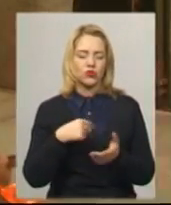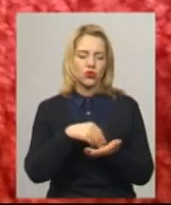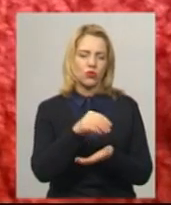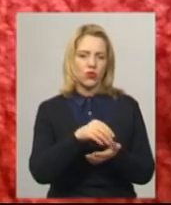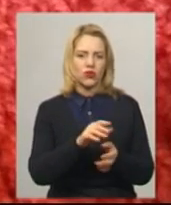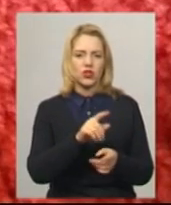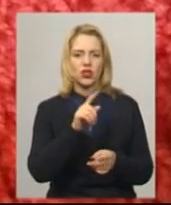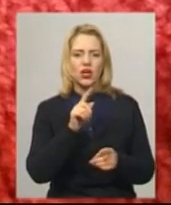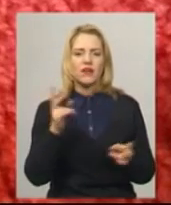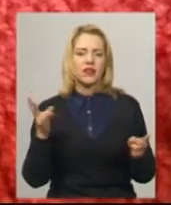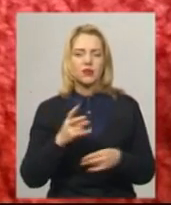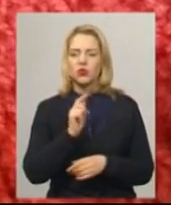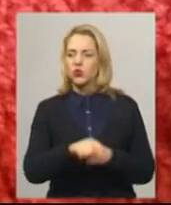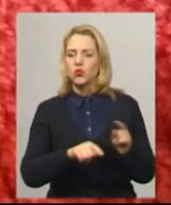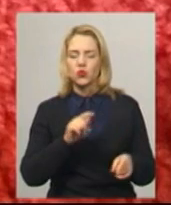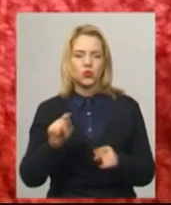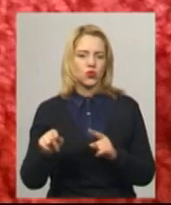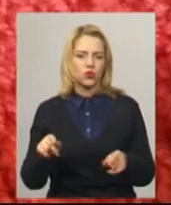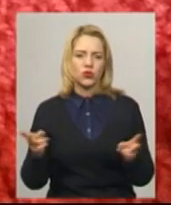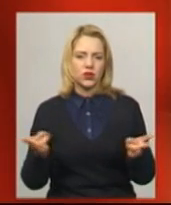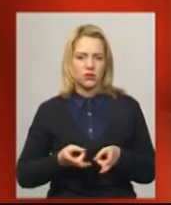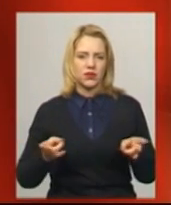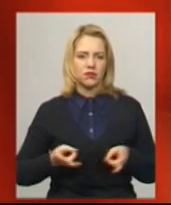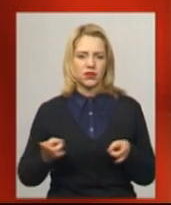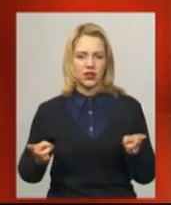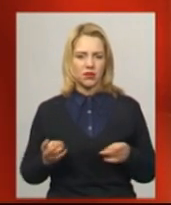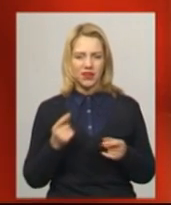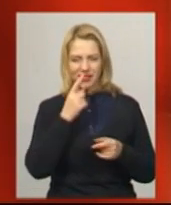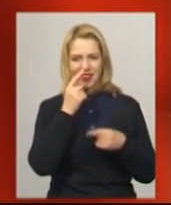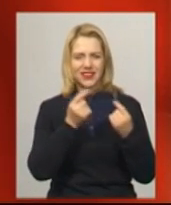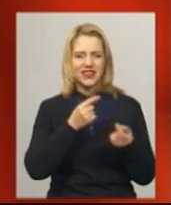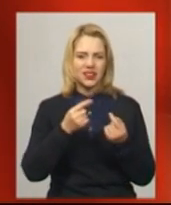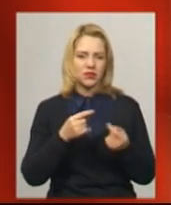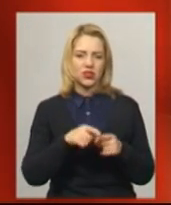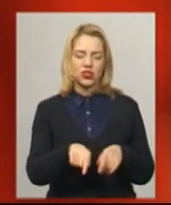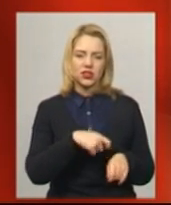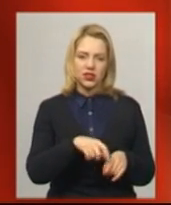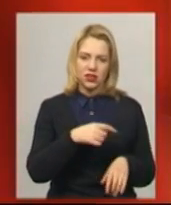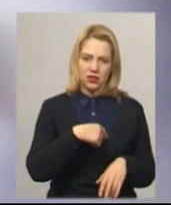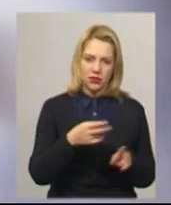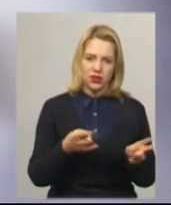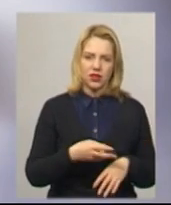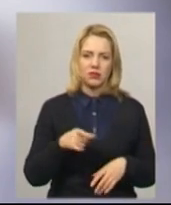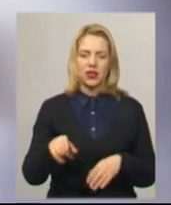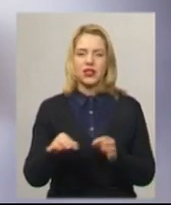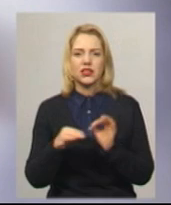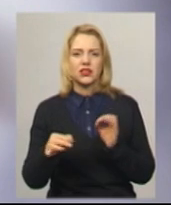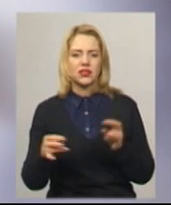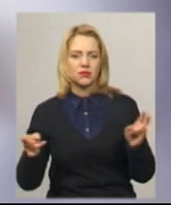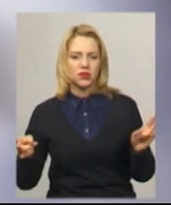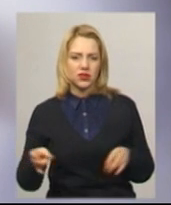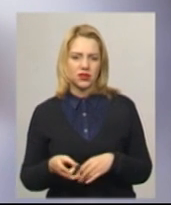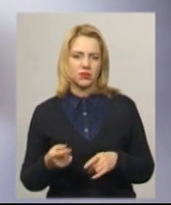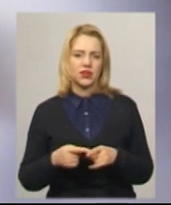купу, все тобі треба. Ти заходиш в магазин, всі дрібнички. От мені ця тканина потрібна, от мені ця нитка потрібна.